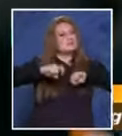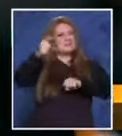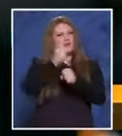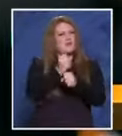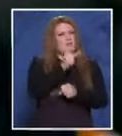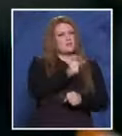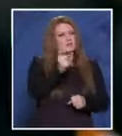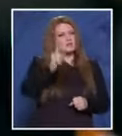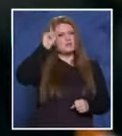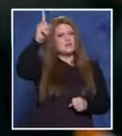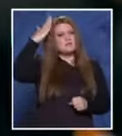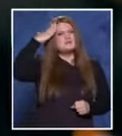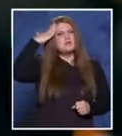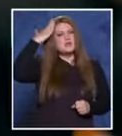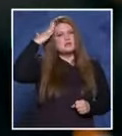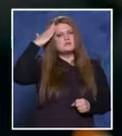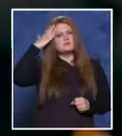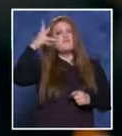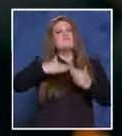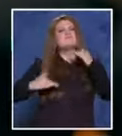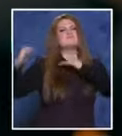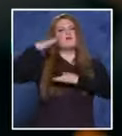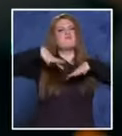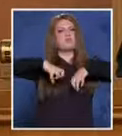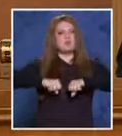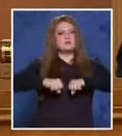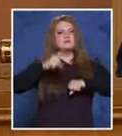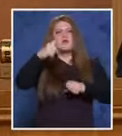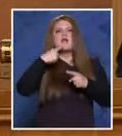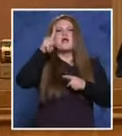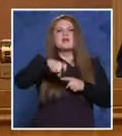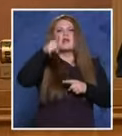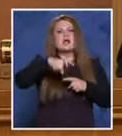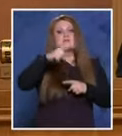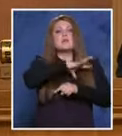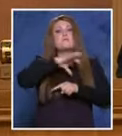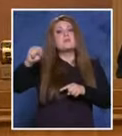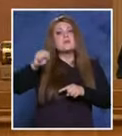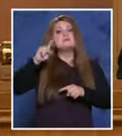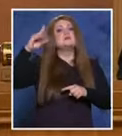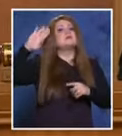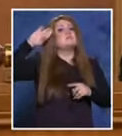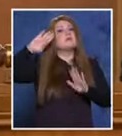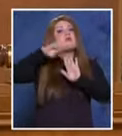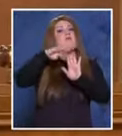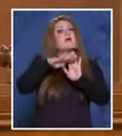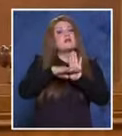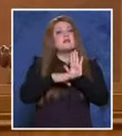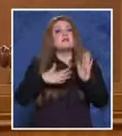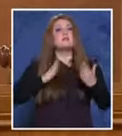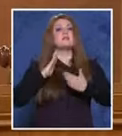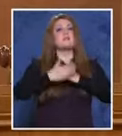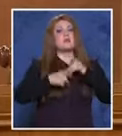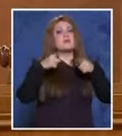МВТ, превишили властта си, извършили разпит на пострадалия, без да спазат надлежния ред и да имат право на това,